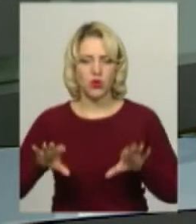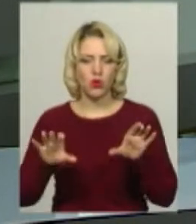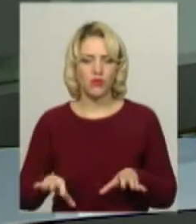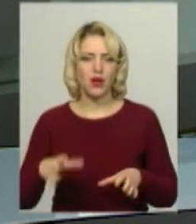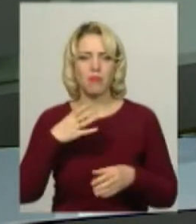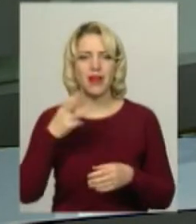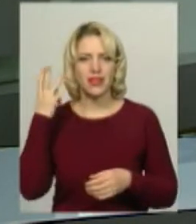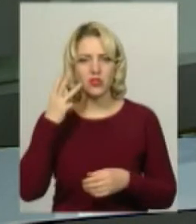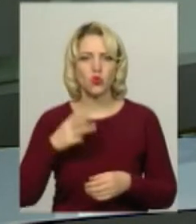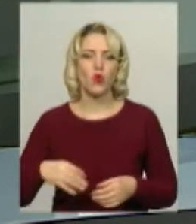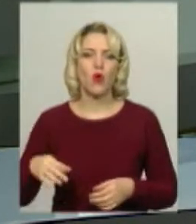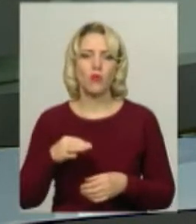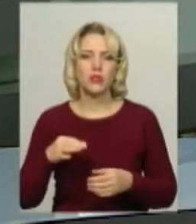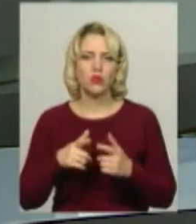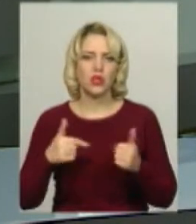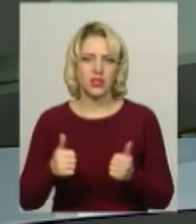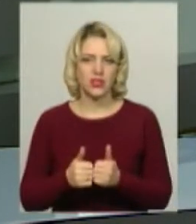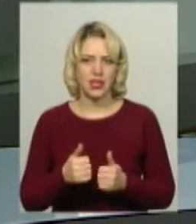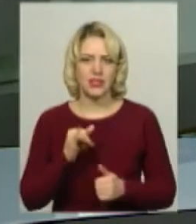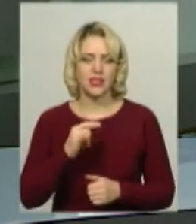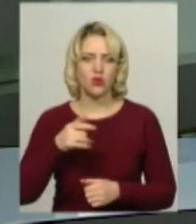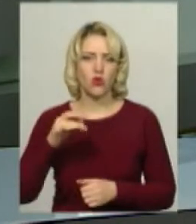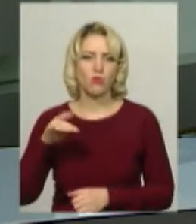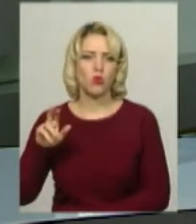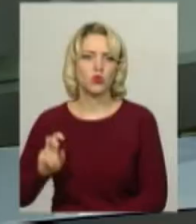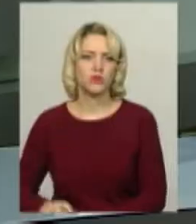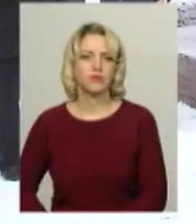організації «Народний рух України» Ігор Клюз. Подробиці далі.